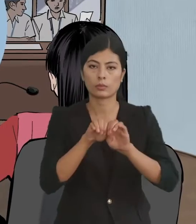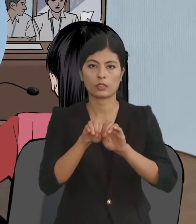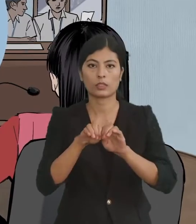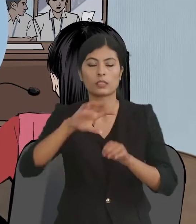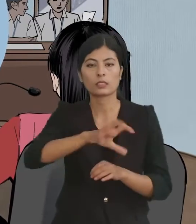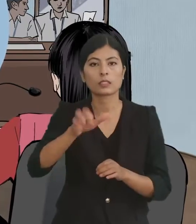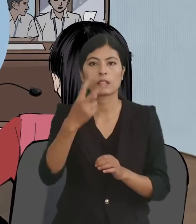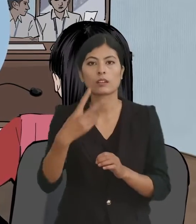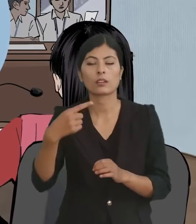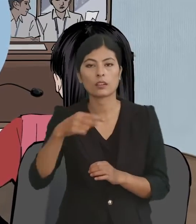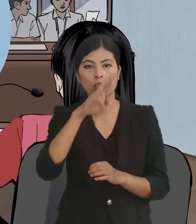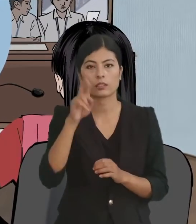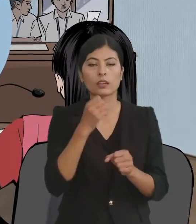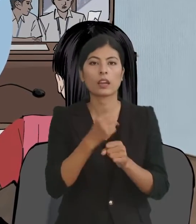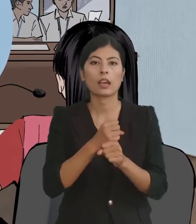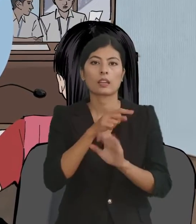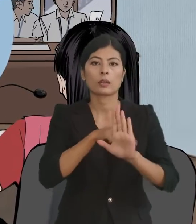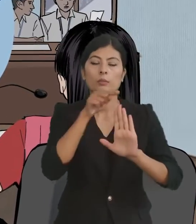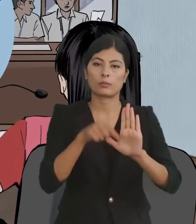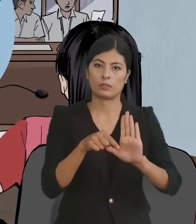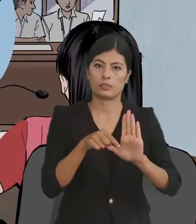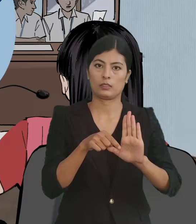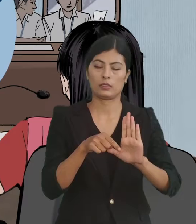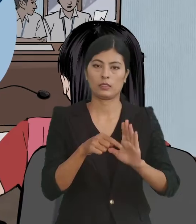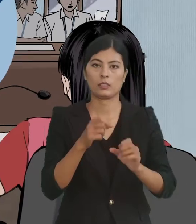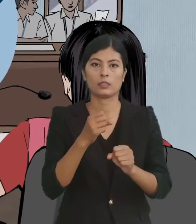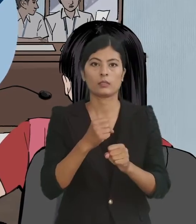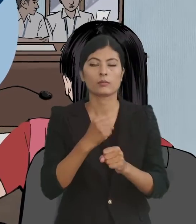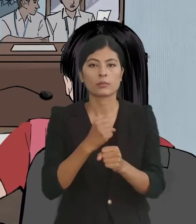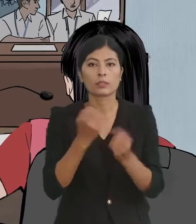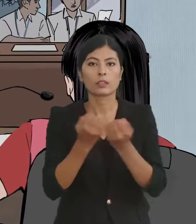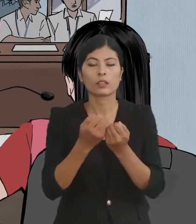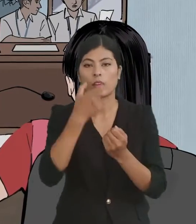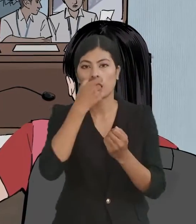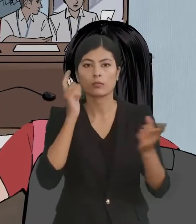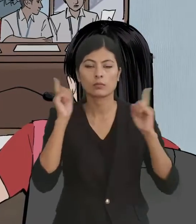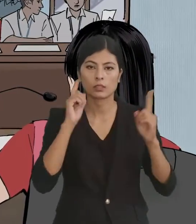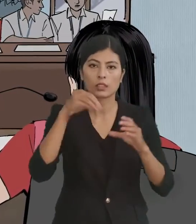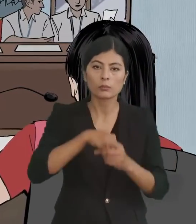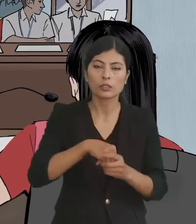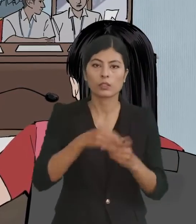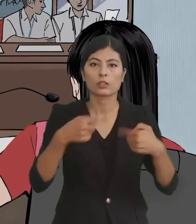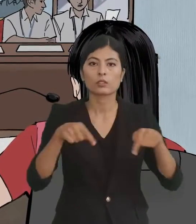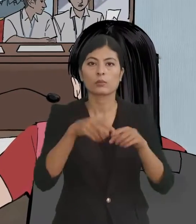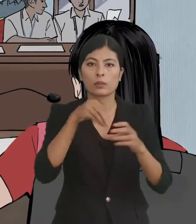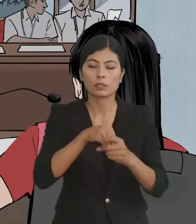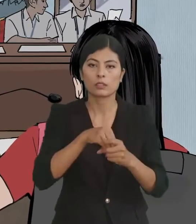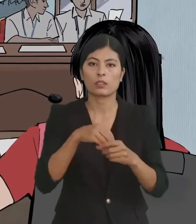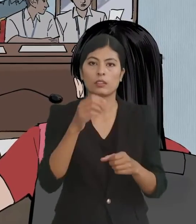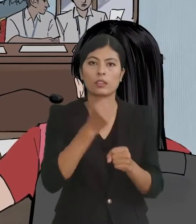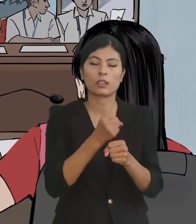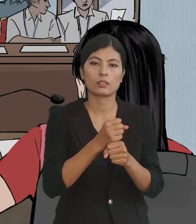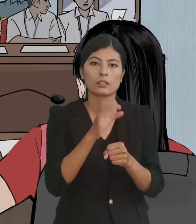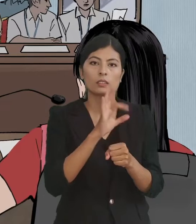आ कारेविधी निर्देश का त्यार कके काउं तथा नगर सभा या कारेपालिका के बईठक से स्विक्रीत कैला के